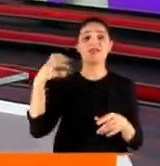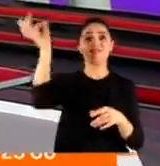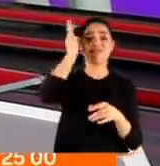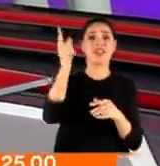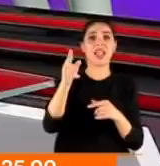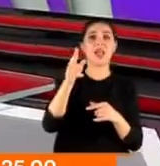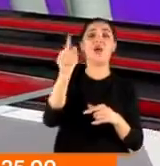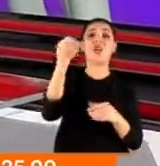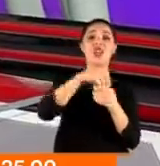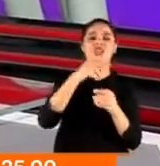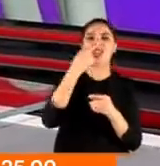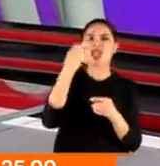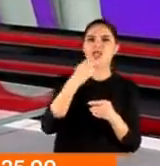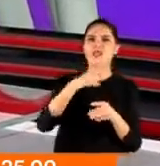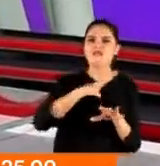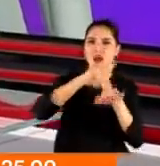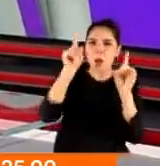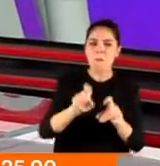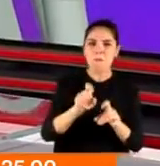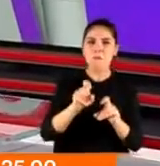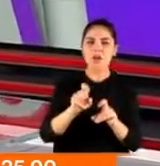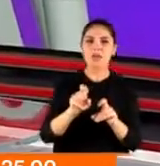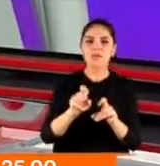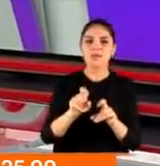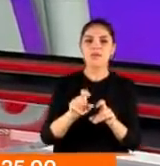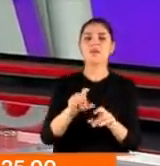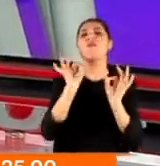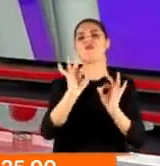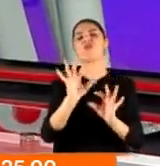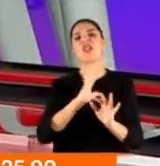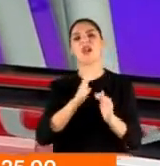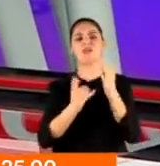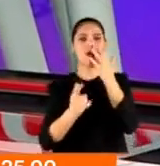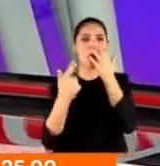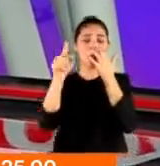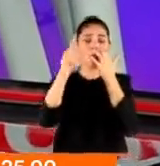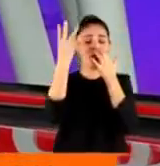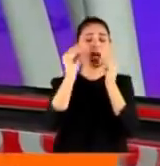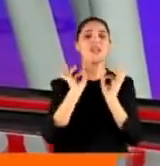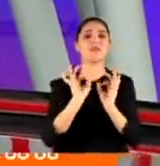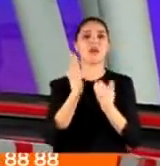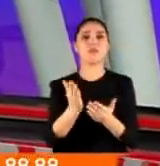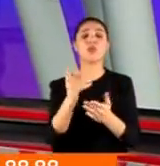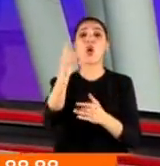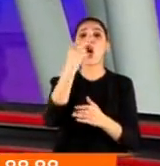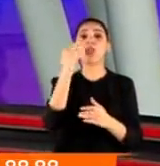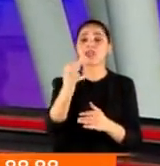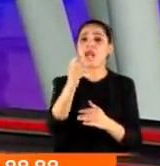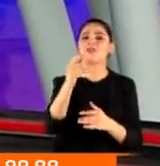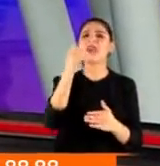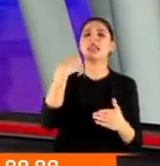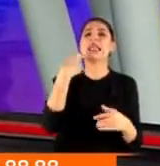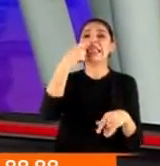Aralarında acaba aldatmaca olanlar da var mı? Olma ihtimali yüksek. Bunu tahmin etmek zor değil. O aldatmacaya